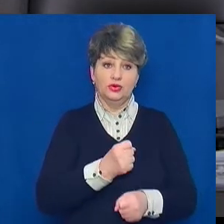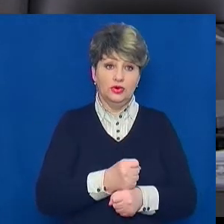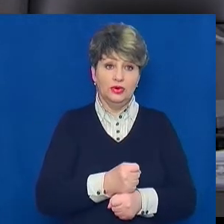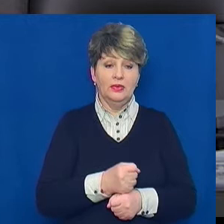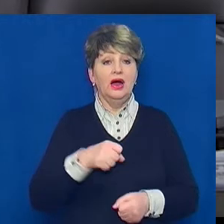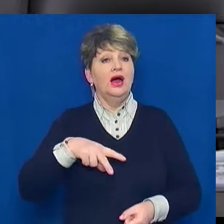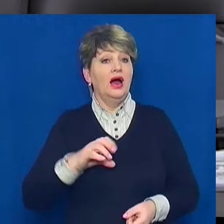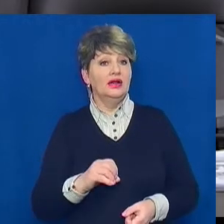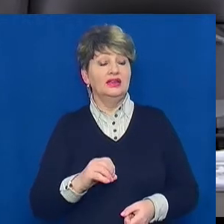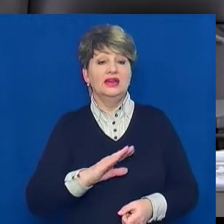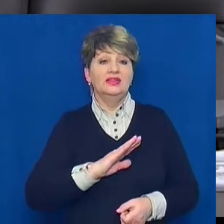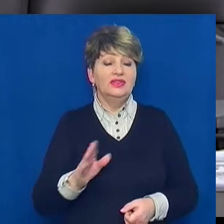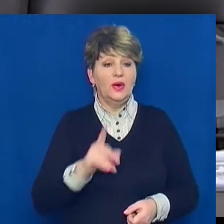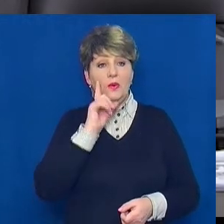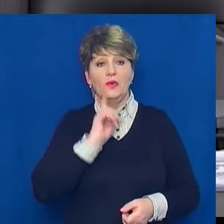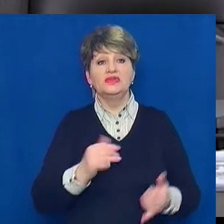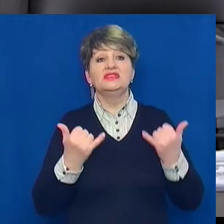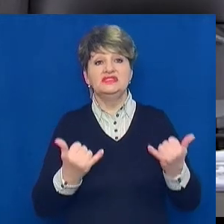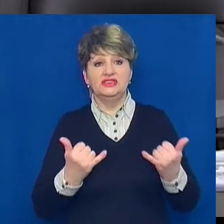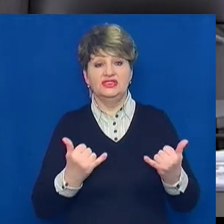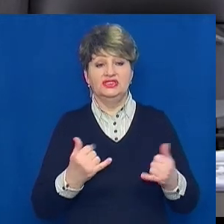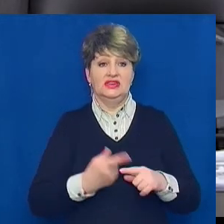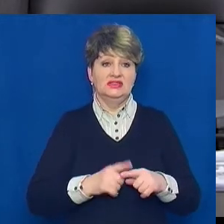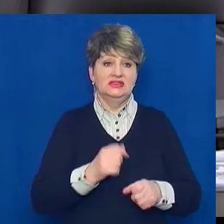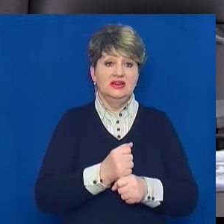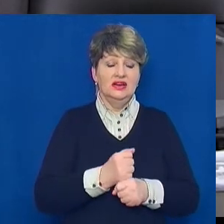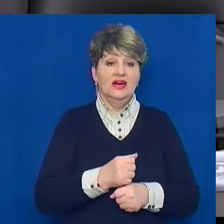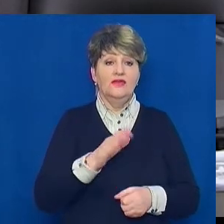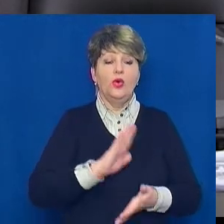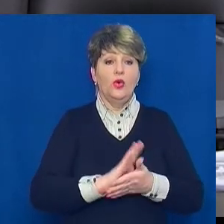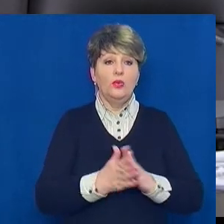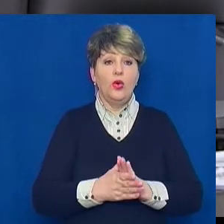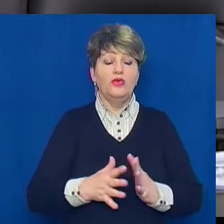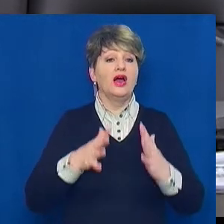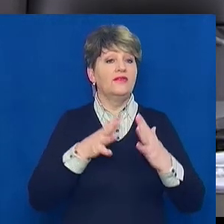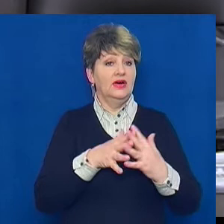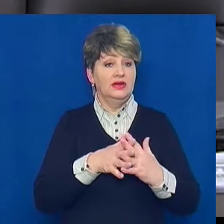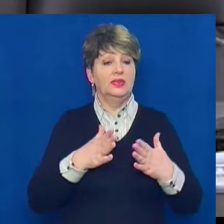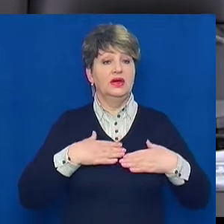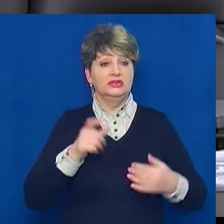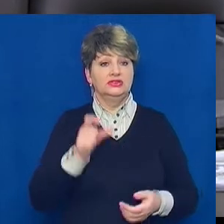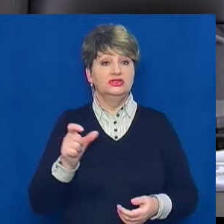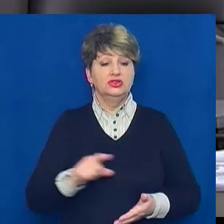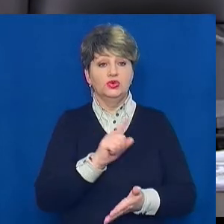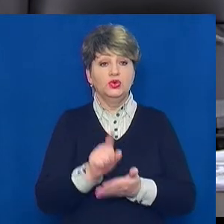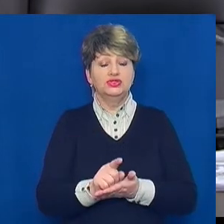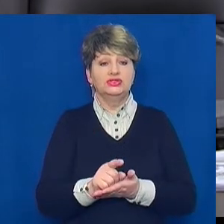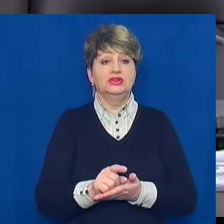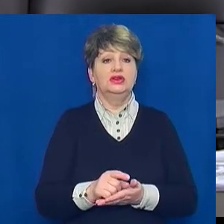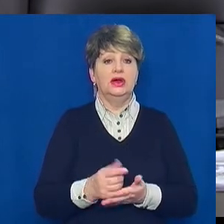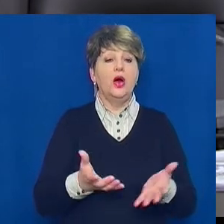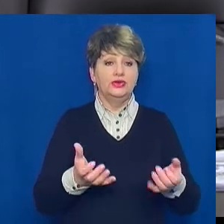робити саме зараз, в умовах війни, в умовах окупації. Наші громадяни мають отримувати сигнал всіх українських